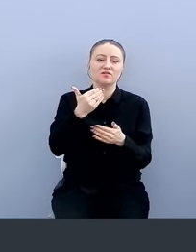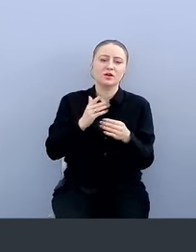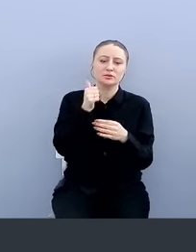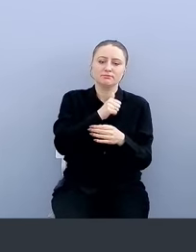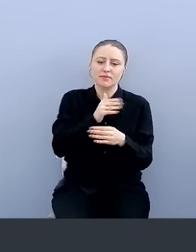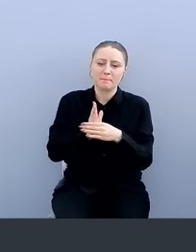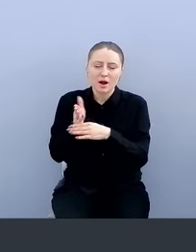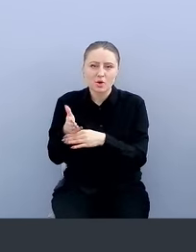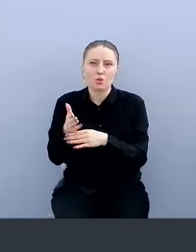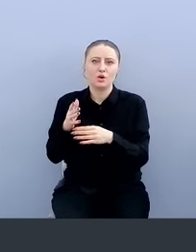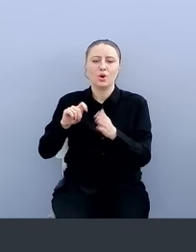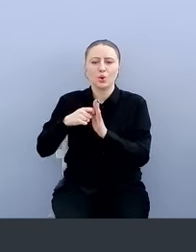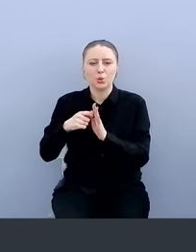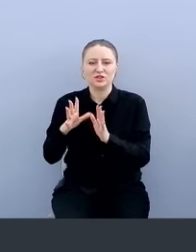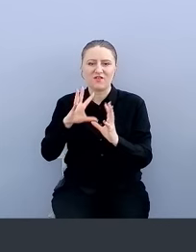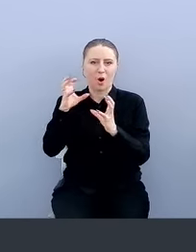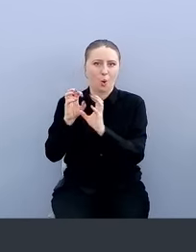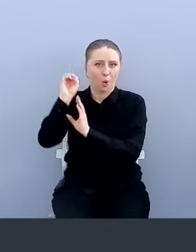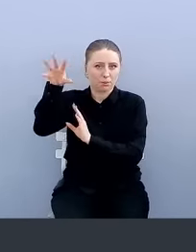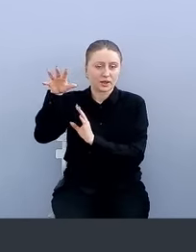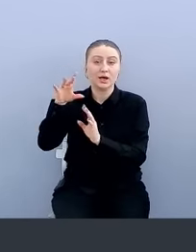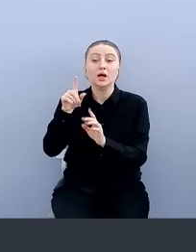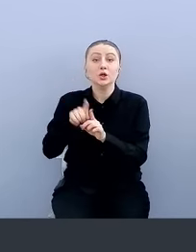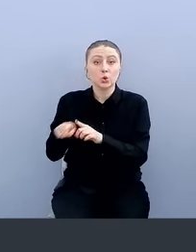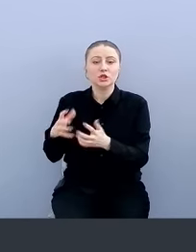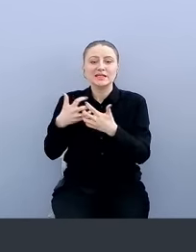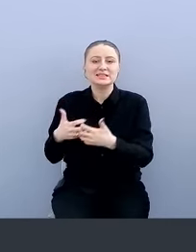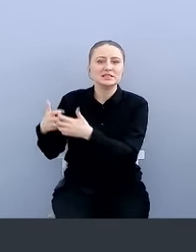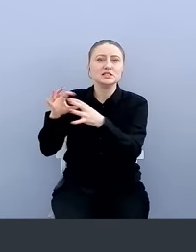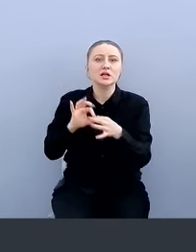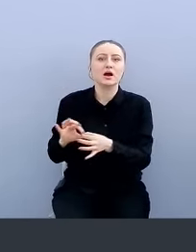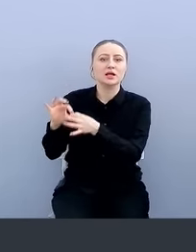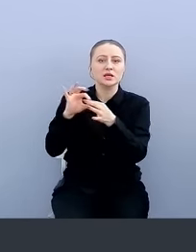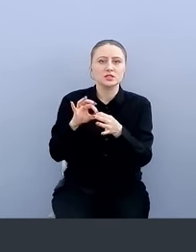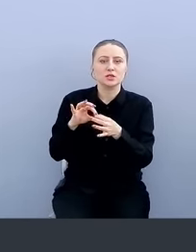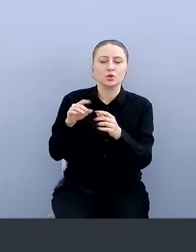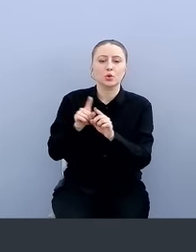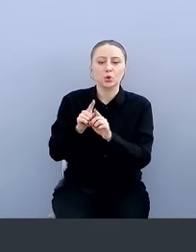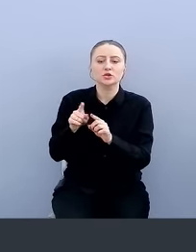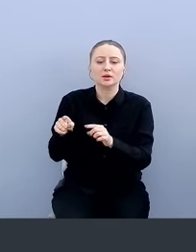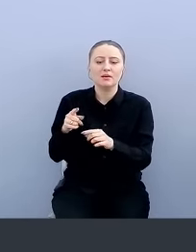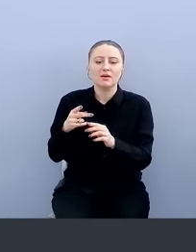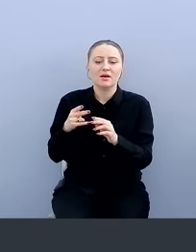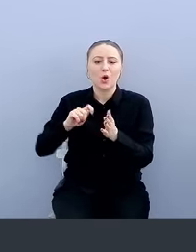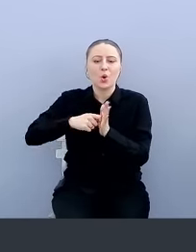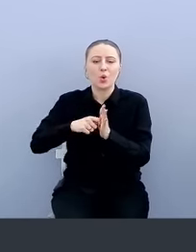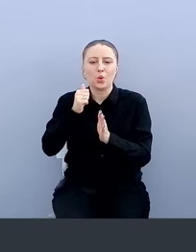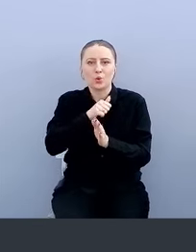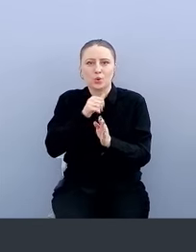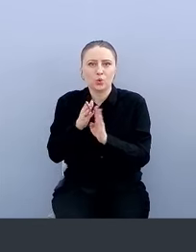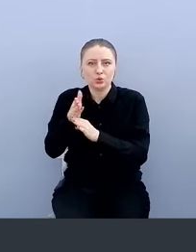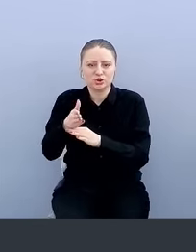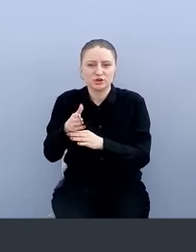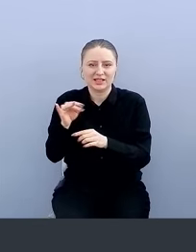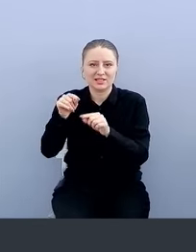в облако. Тем самым она синхронизирует даже, казалось бы, неизвлекаемые ключи из UBK. И